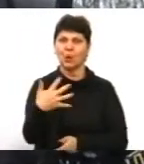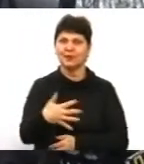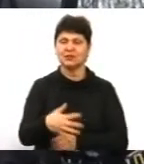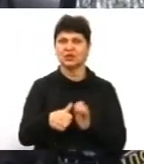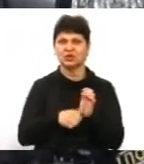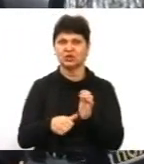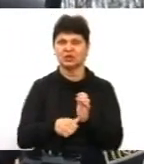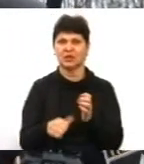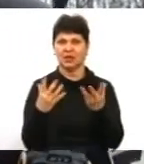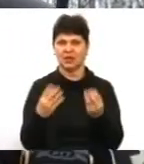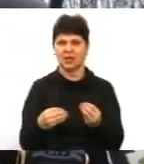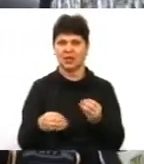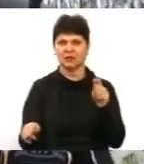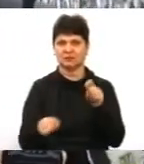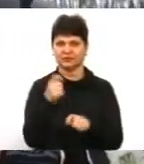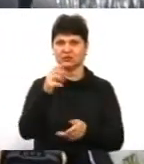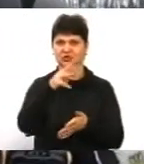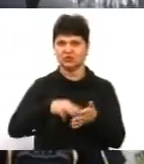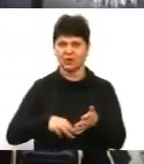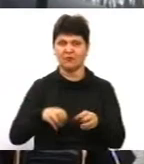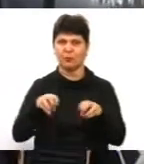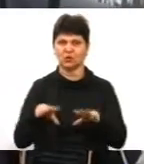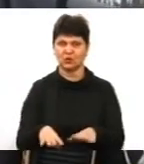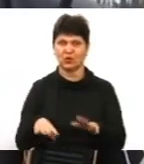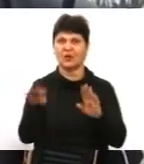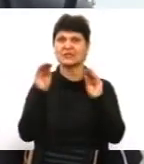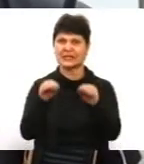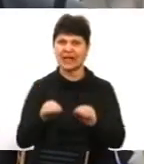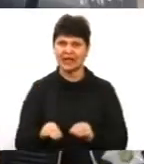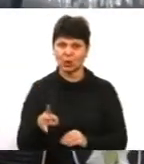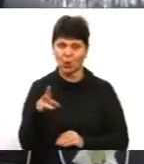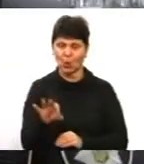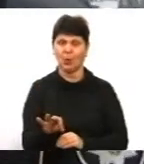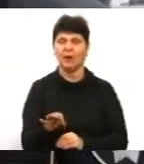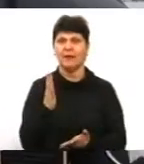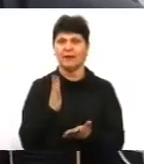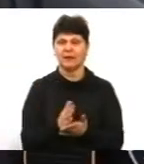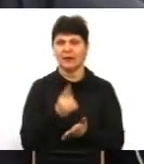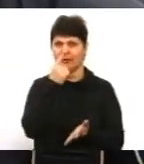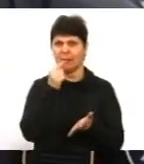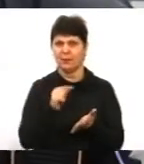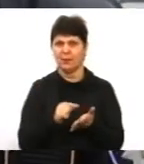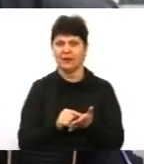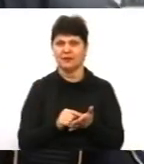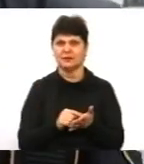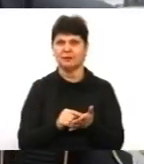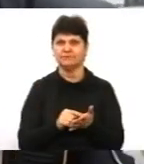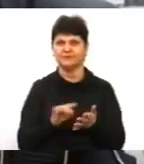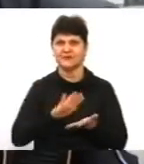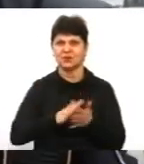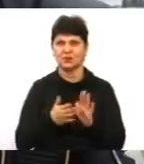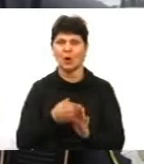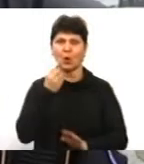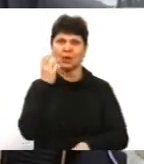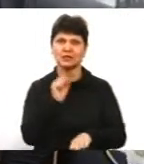день штрафів, тобто постановна водіїв складена. Є трапляються також курйозні ситуації, наприклад, коли ми зупиняємо